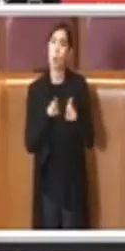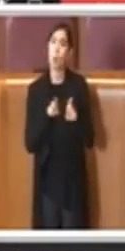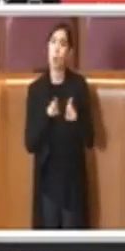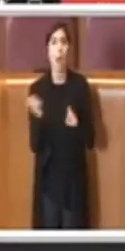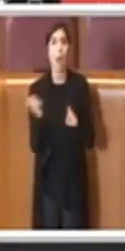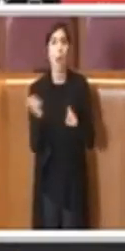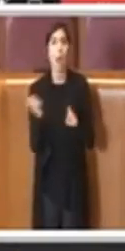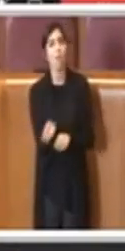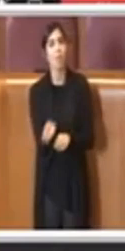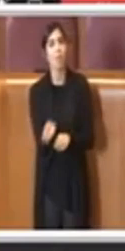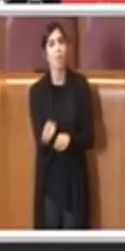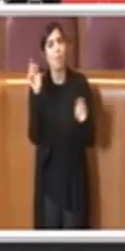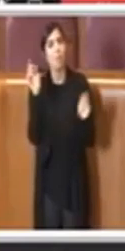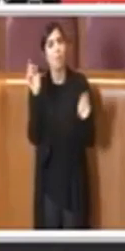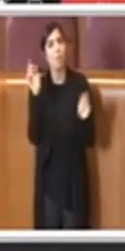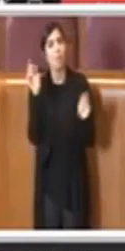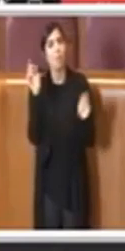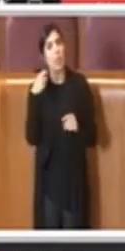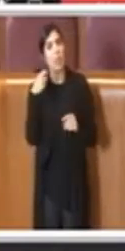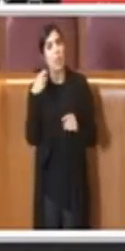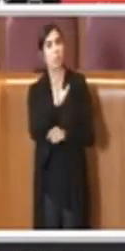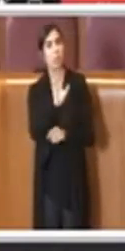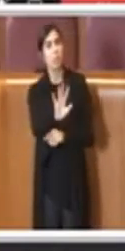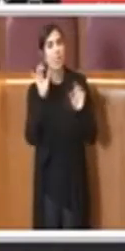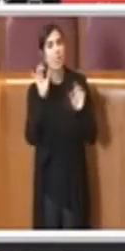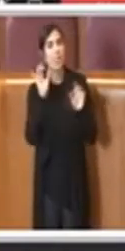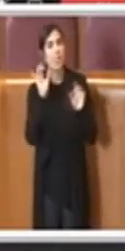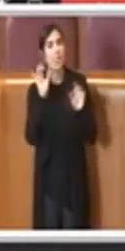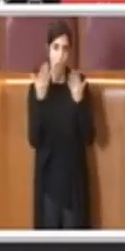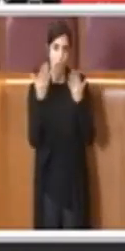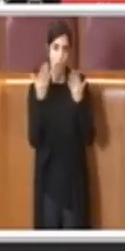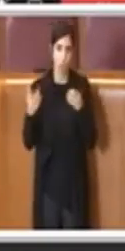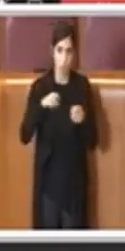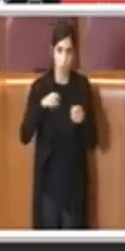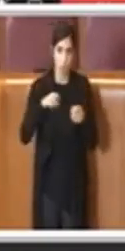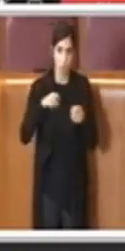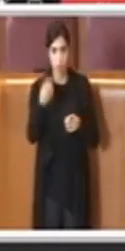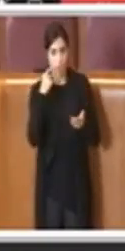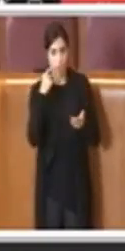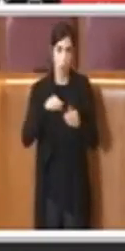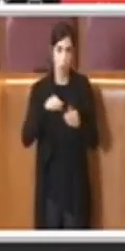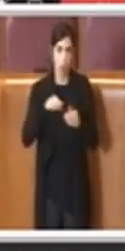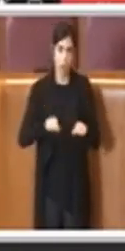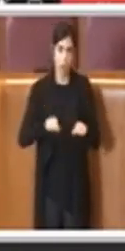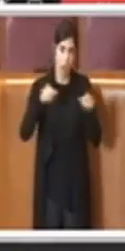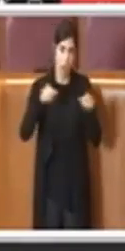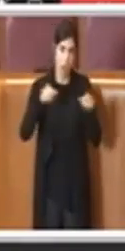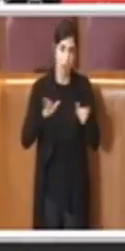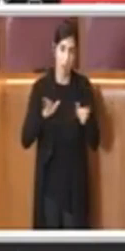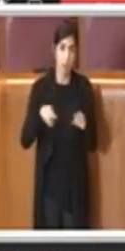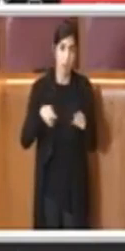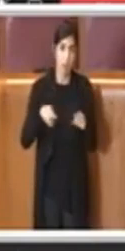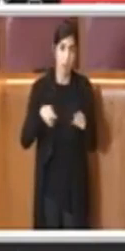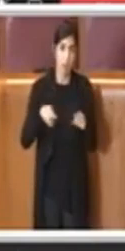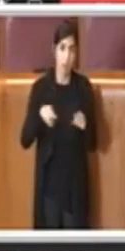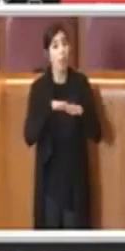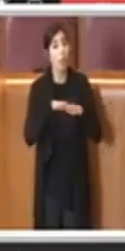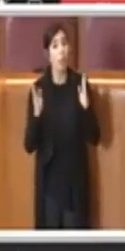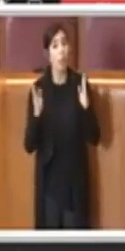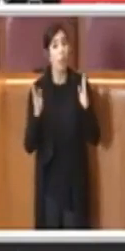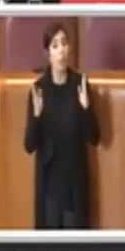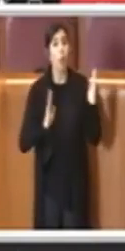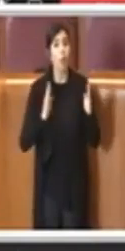questo ovviamente in occasione delle riaperture, l'istituzione di un tavolo di confronto con i diversi livelli istituzionali